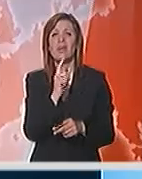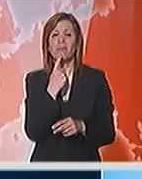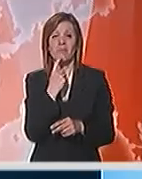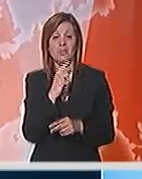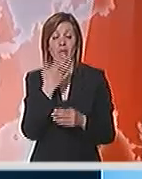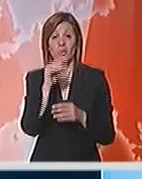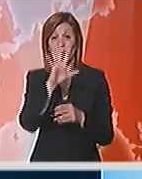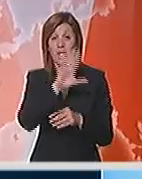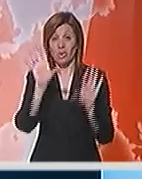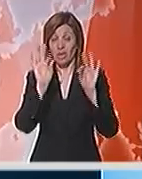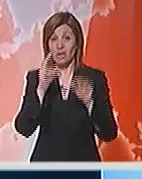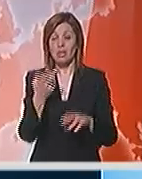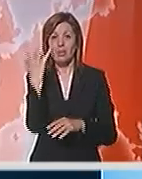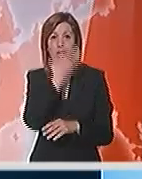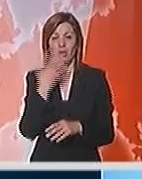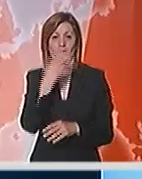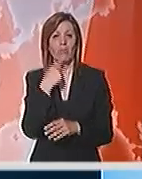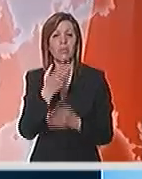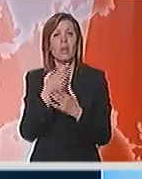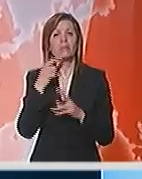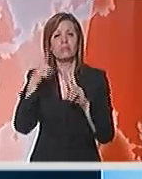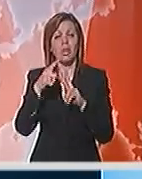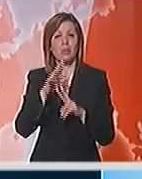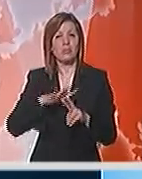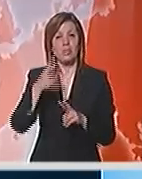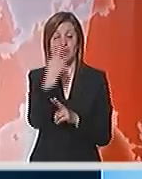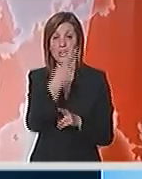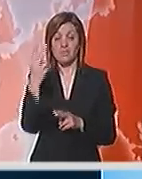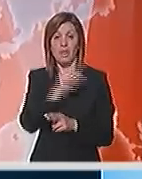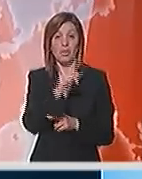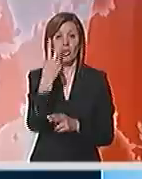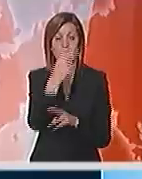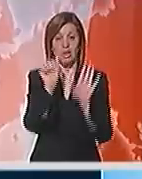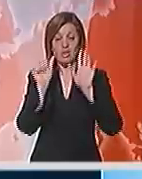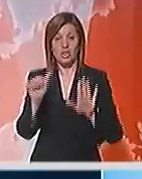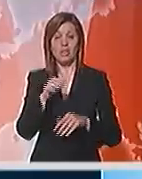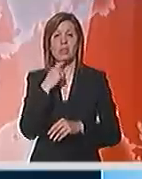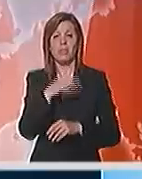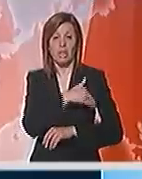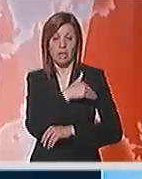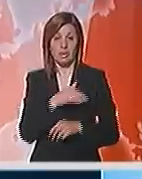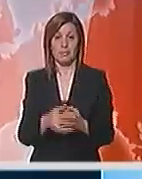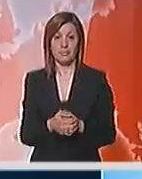10 stepeni. Najtoplije u oblasti Panonske nizije, od 22 do 26 stepeni.